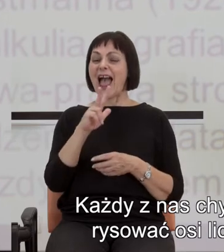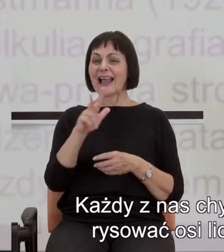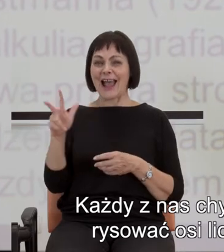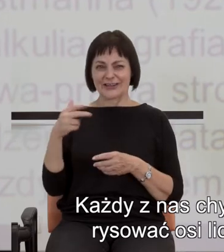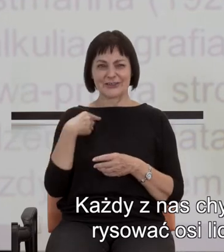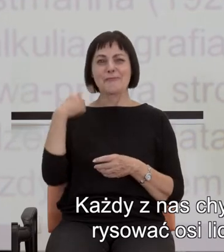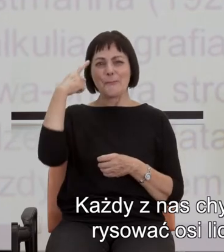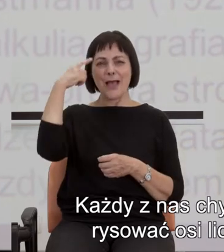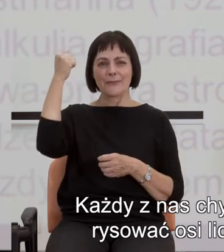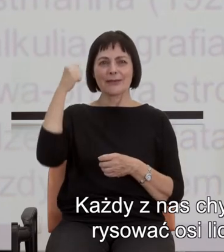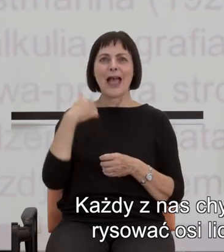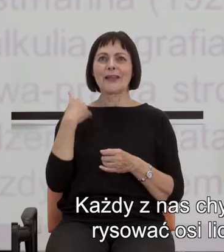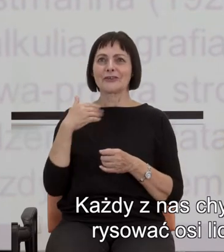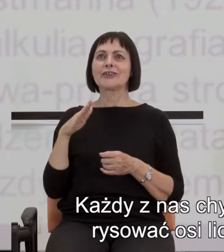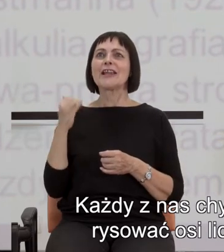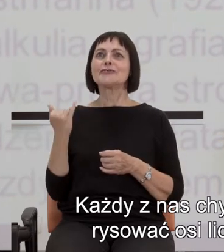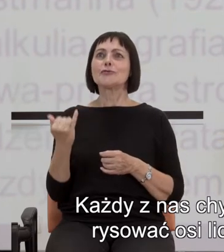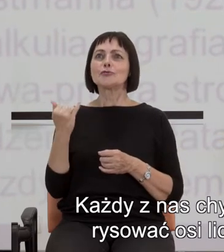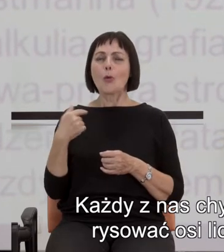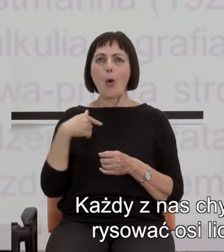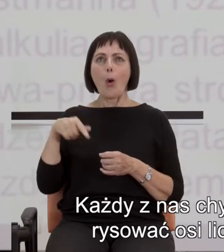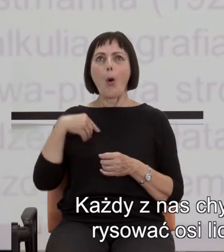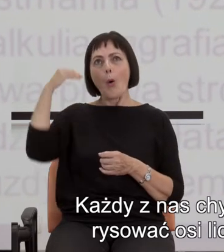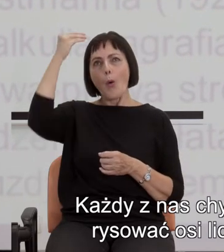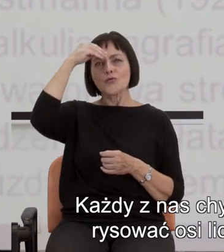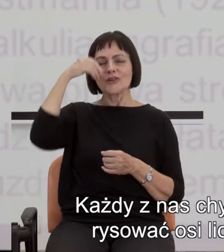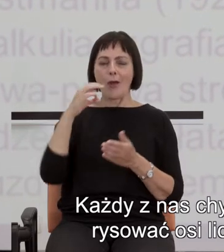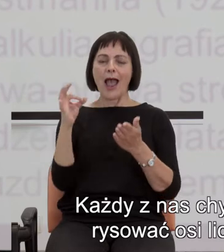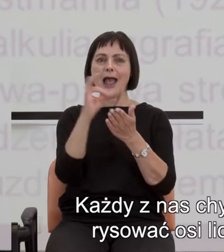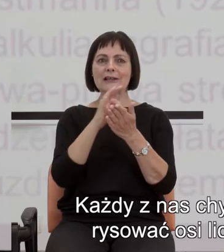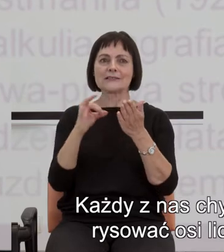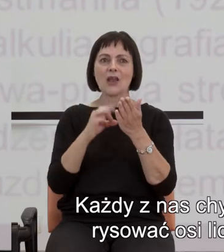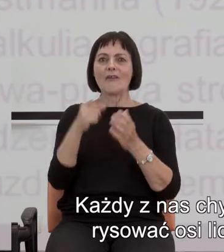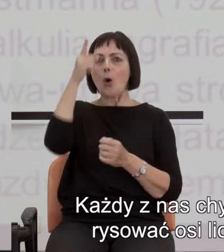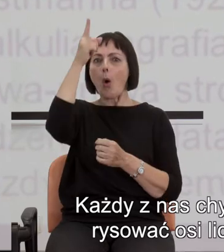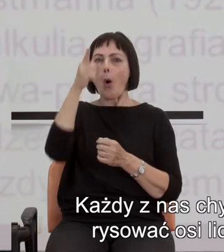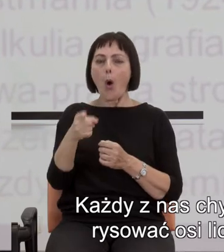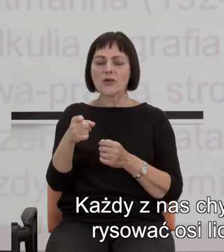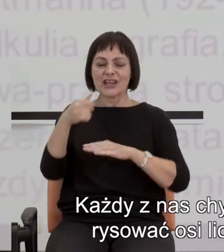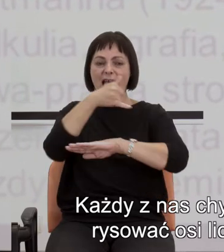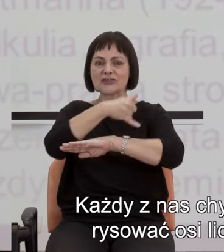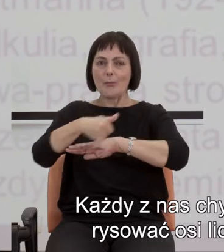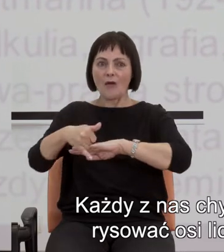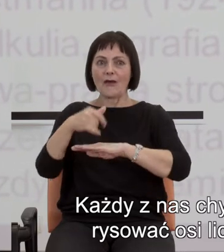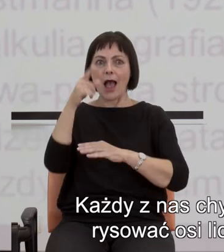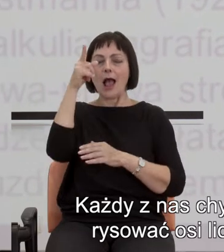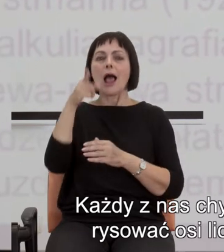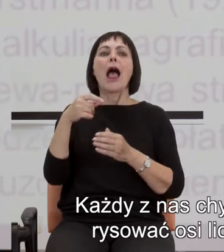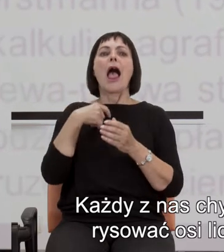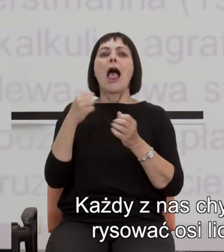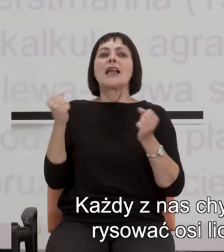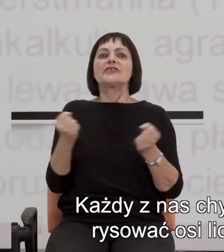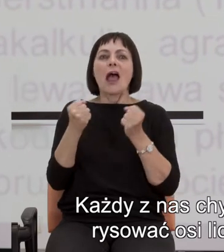nas chyba pamięta, że jako dzieci uczyliśmy się w szkole rysować osi liczbowe, wykonywać na nich